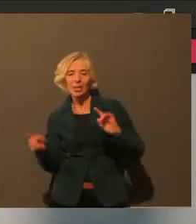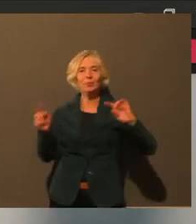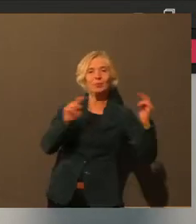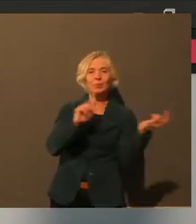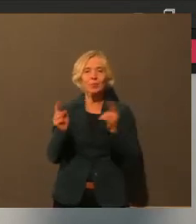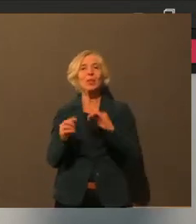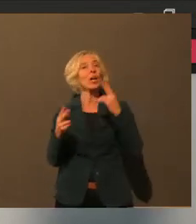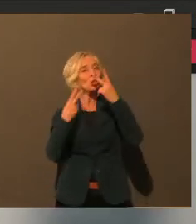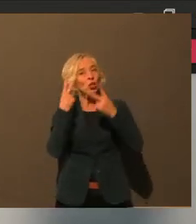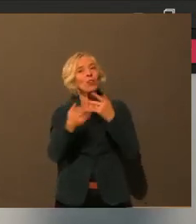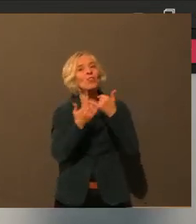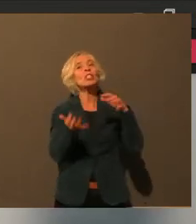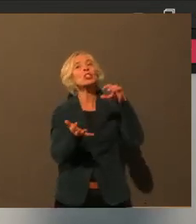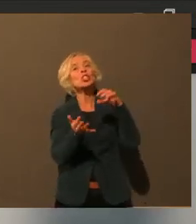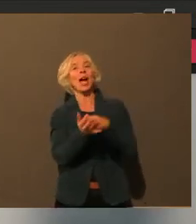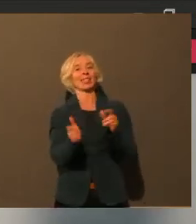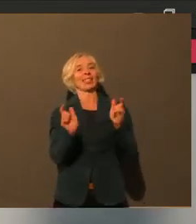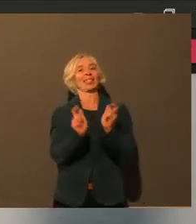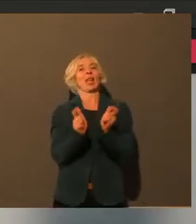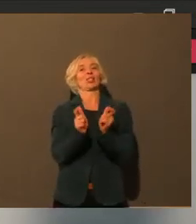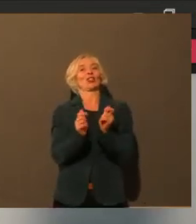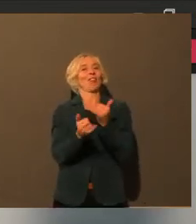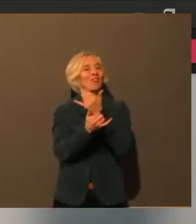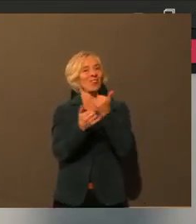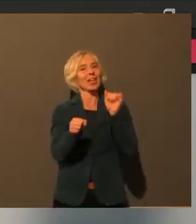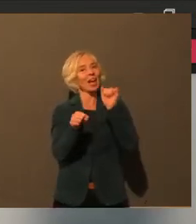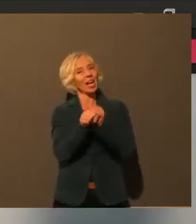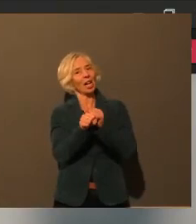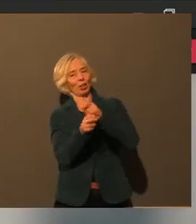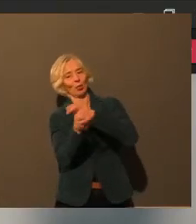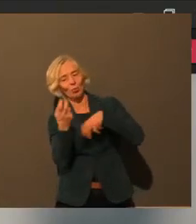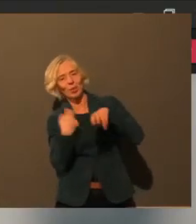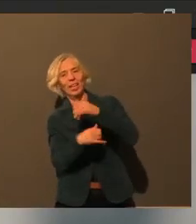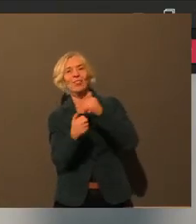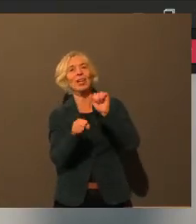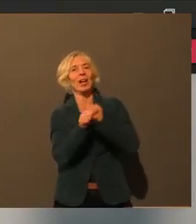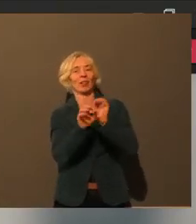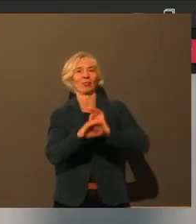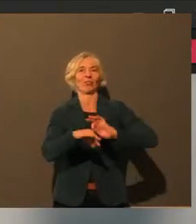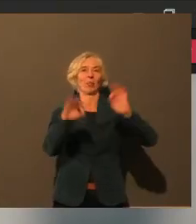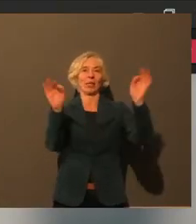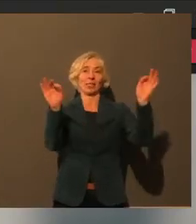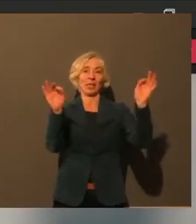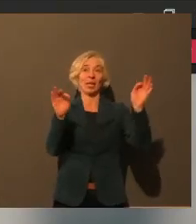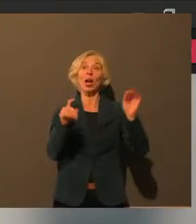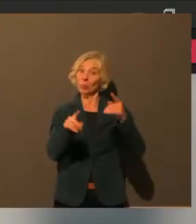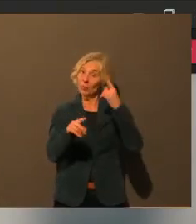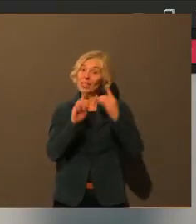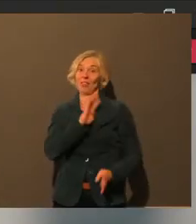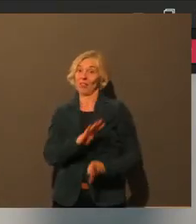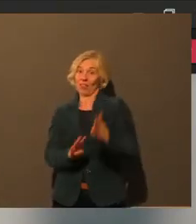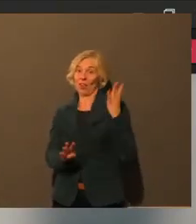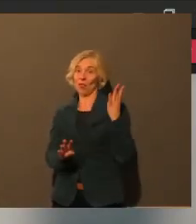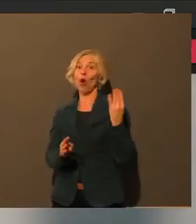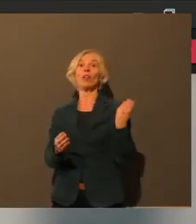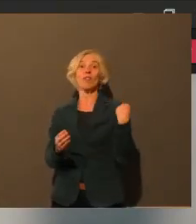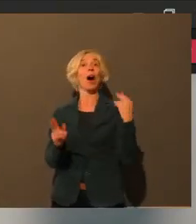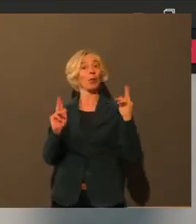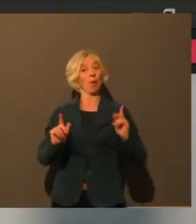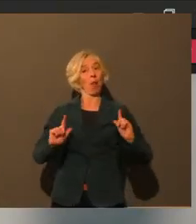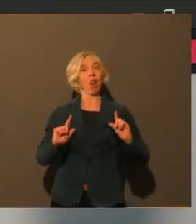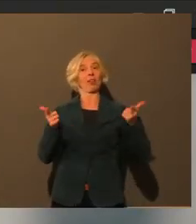wunderbar. Anders als beim ersten Treffen sehen wir uns heute tatsächlich nur digital. Die hohen